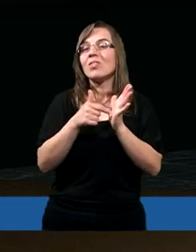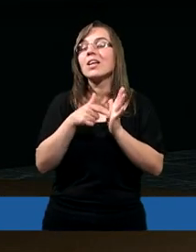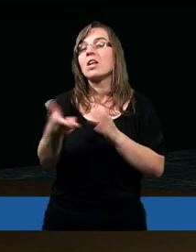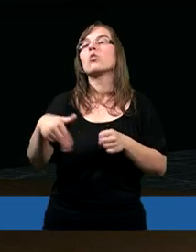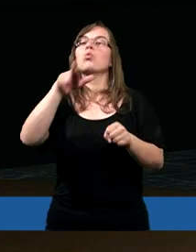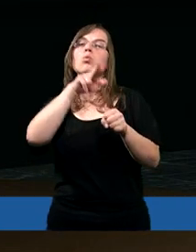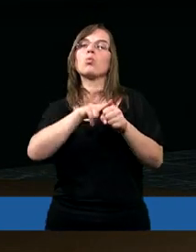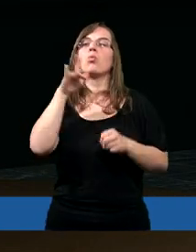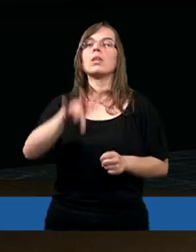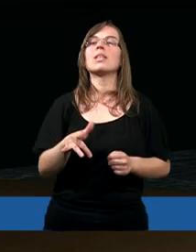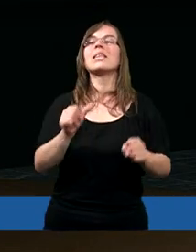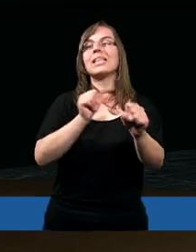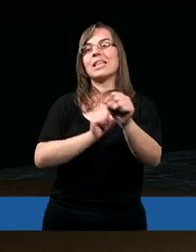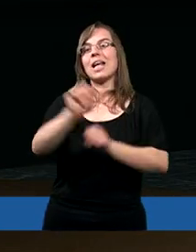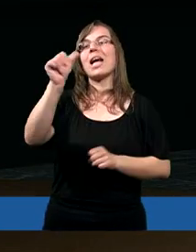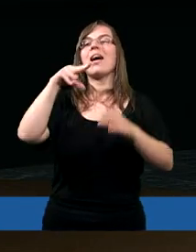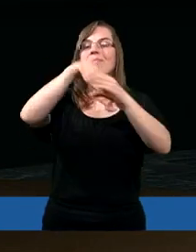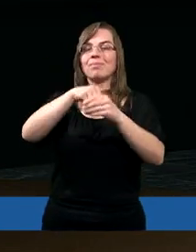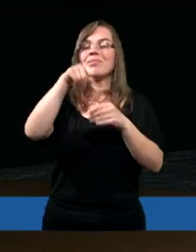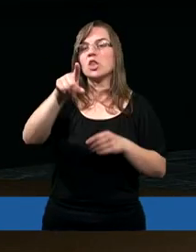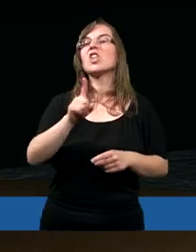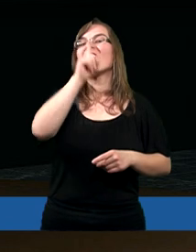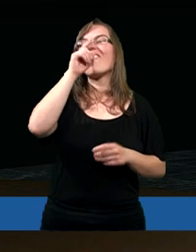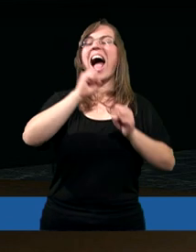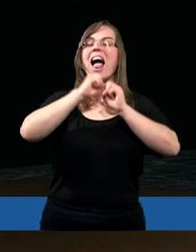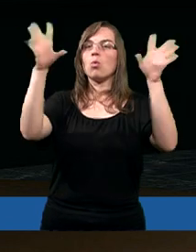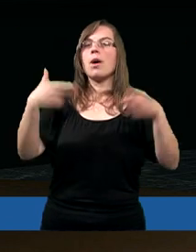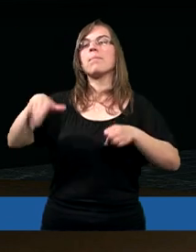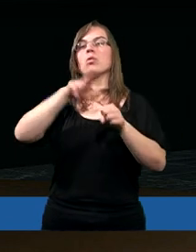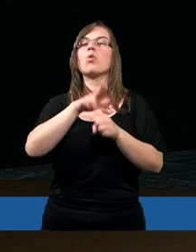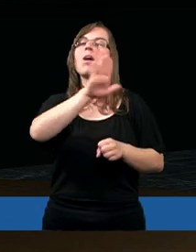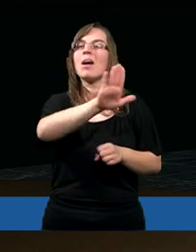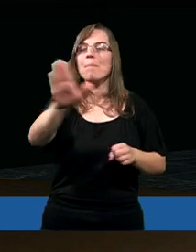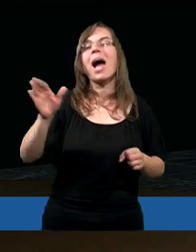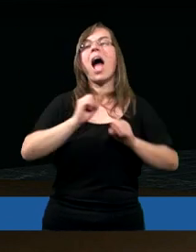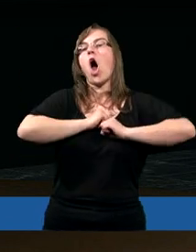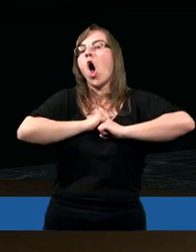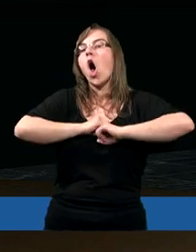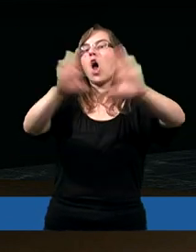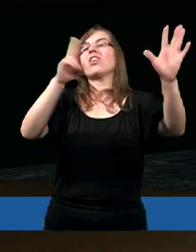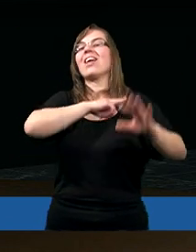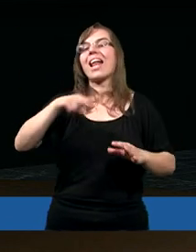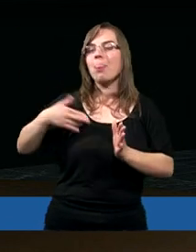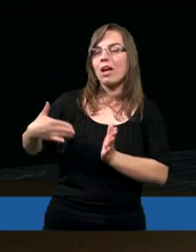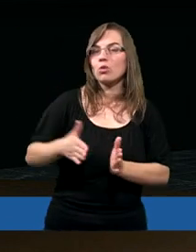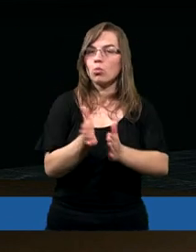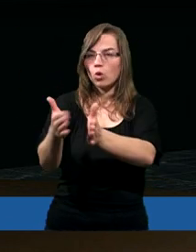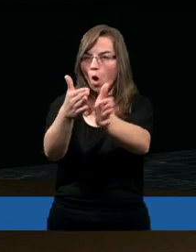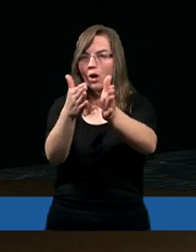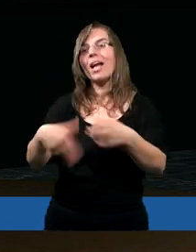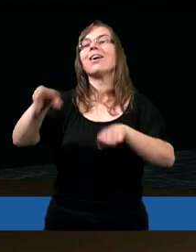który jest tym światłem, które ma oświecać naszą drogę,